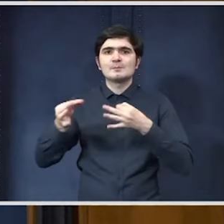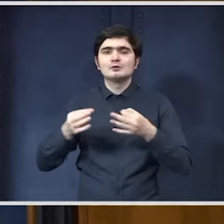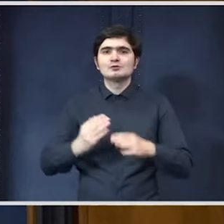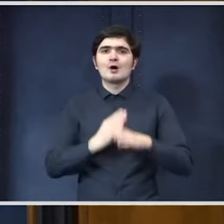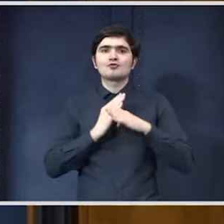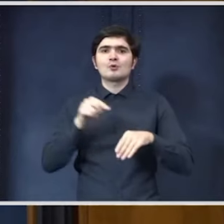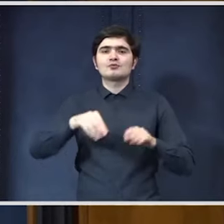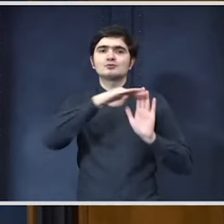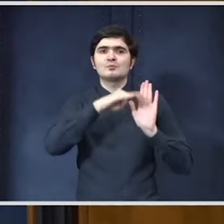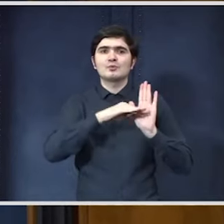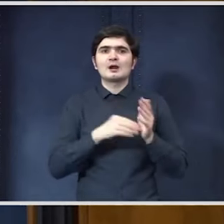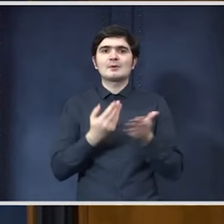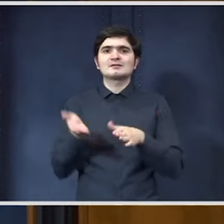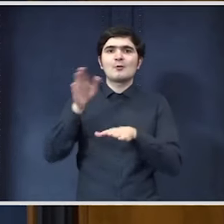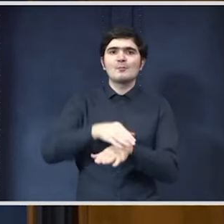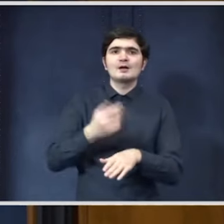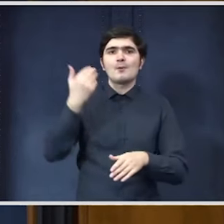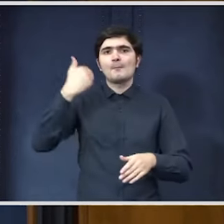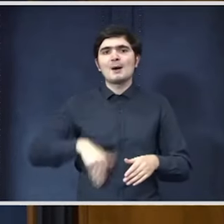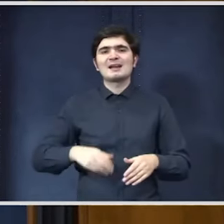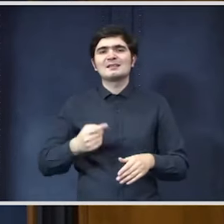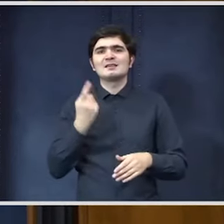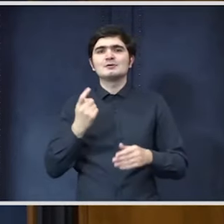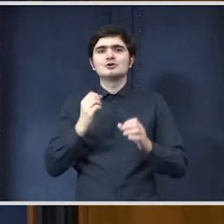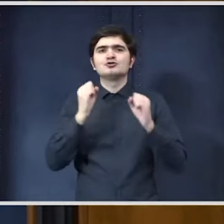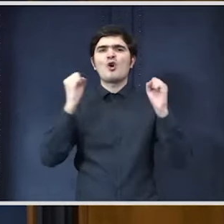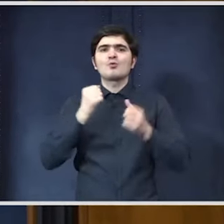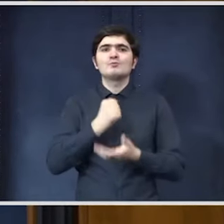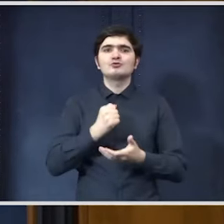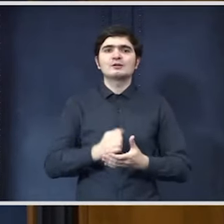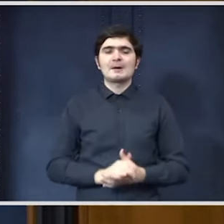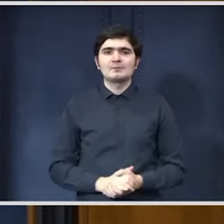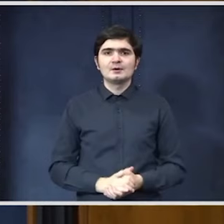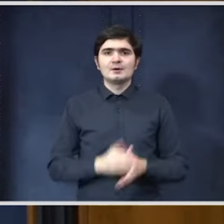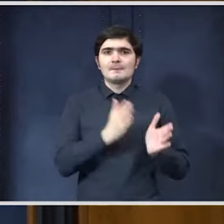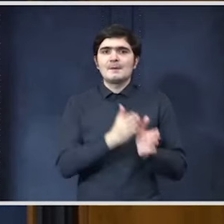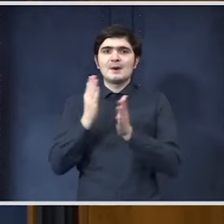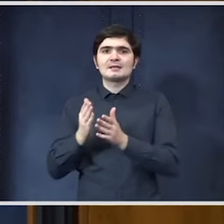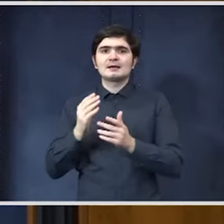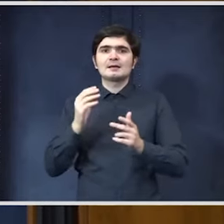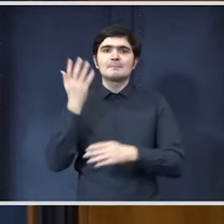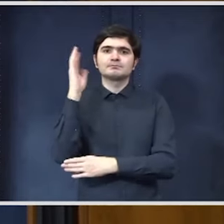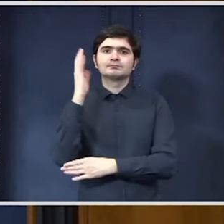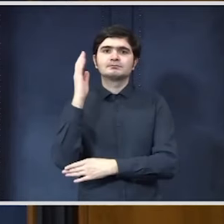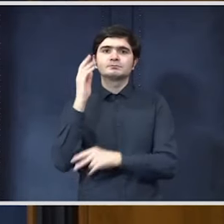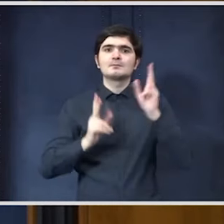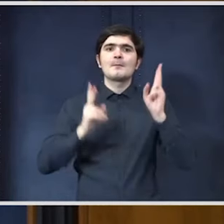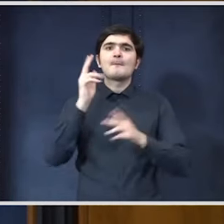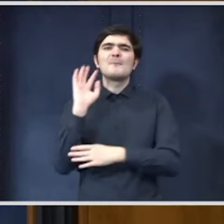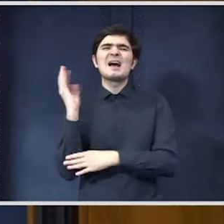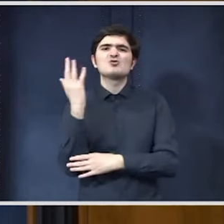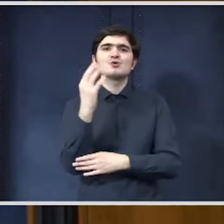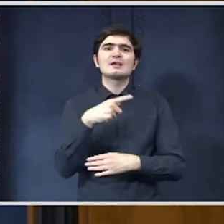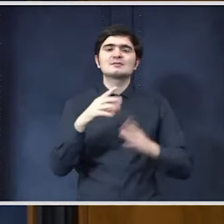șocul bugetar pe primii trei ani. Pe partea de păduri, suntem o țară care suntem submedia